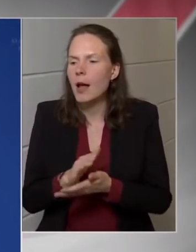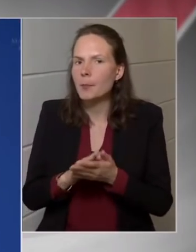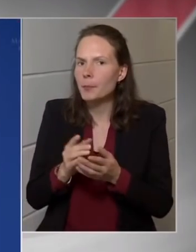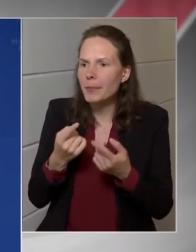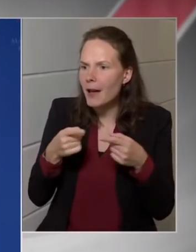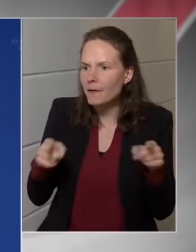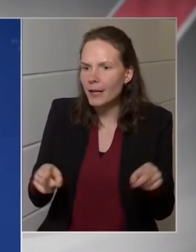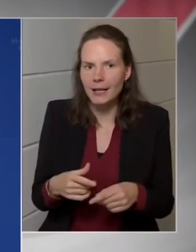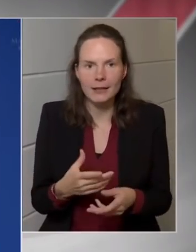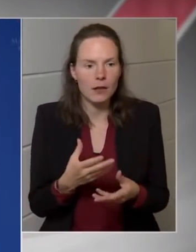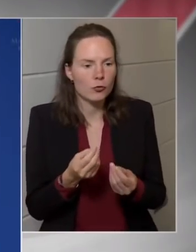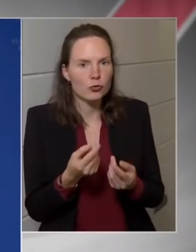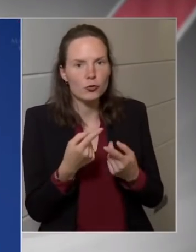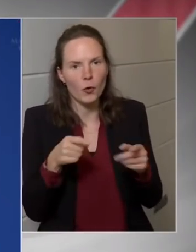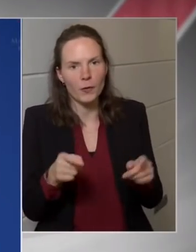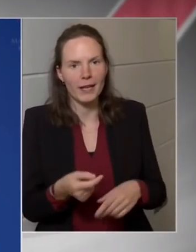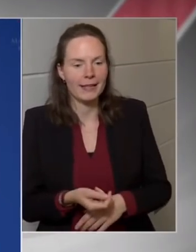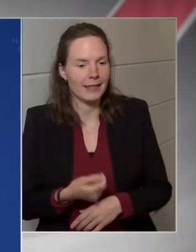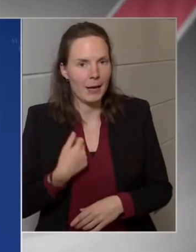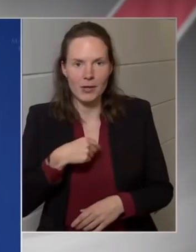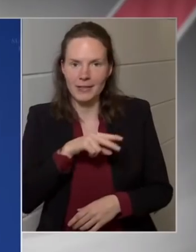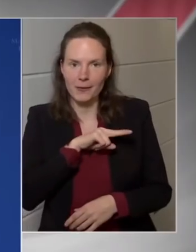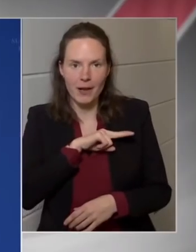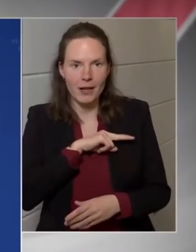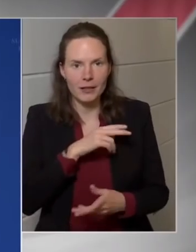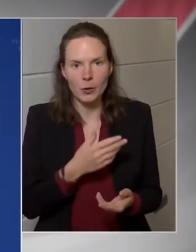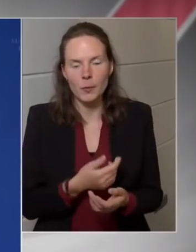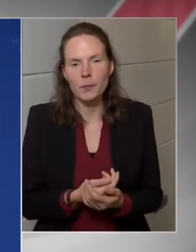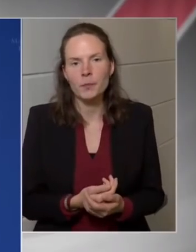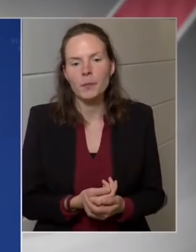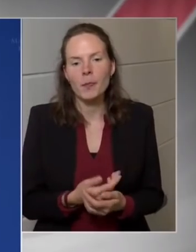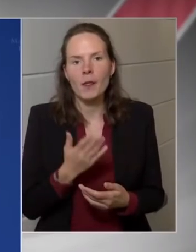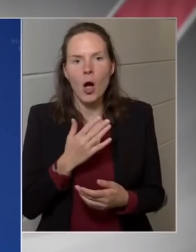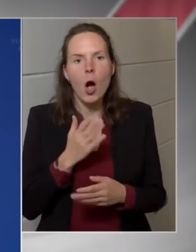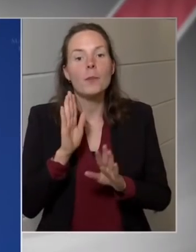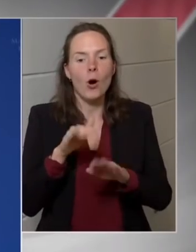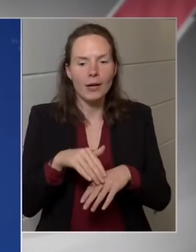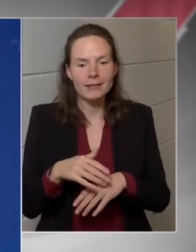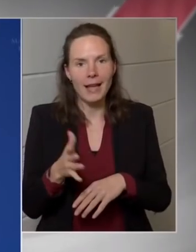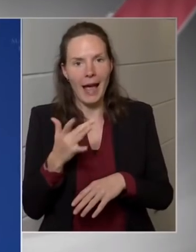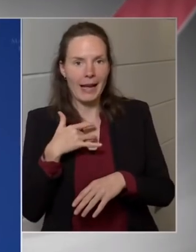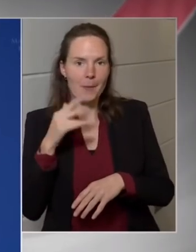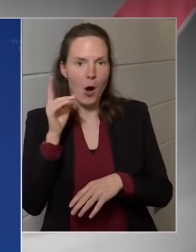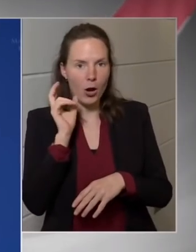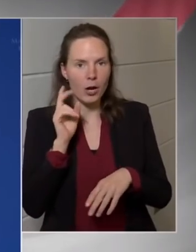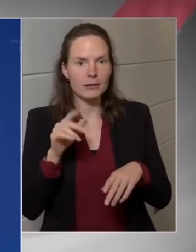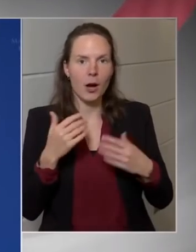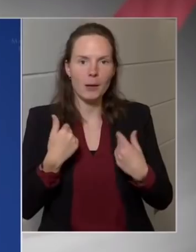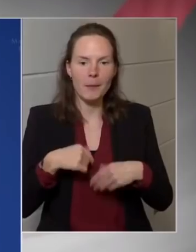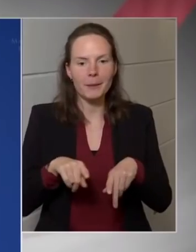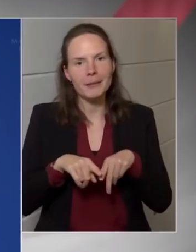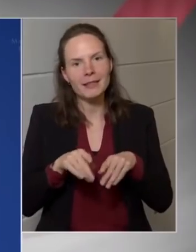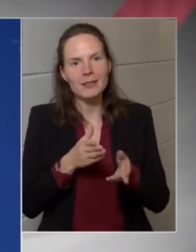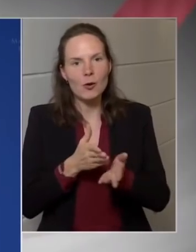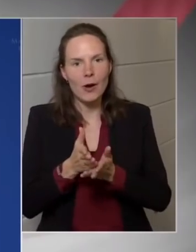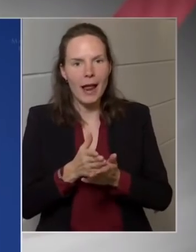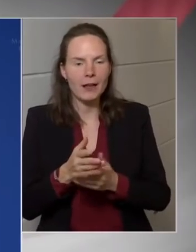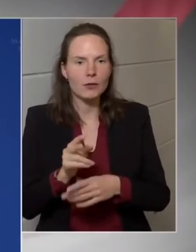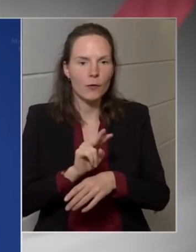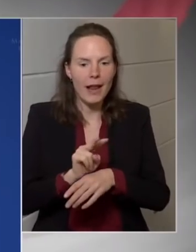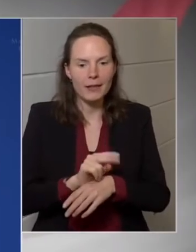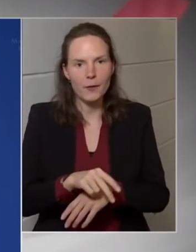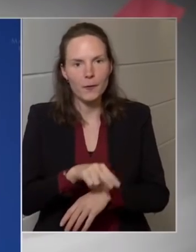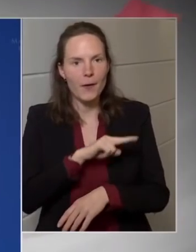De nem az én feladatom. Tehát, ha majd engem hallgatnak meg ezen a meghallgatáson, mint a szolgálatok felügyeletiért